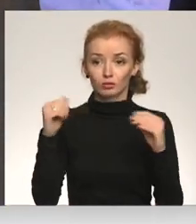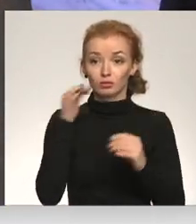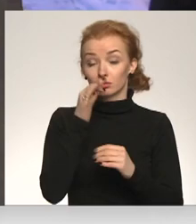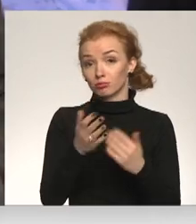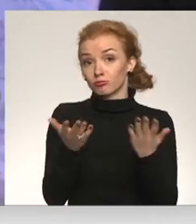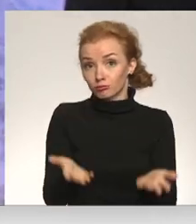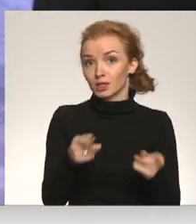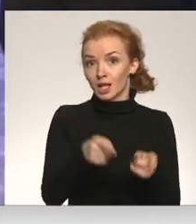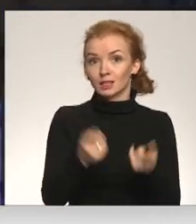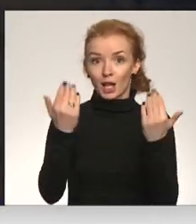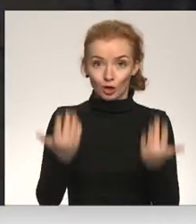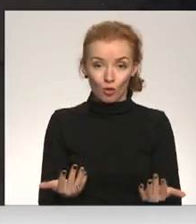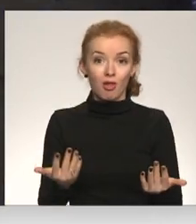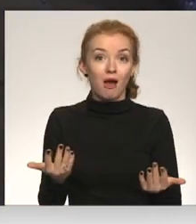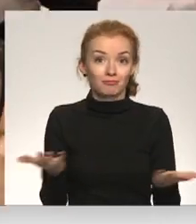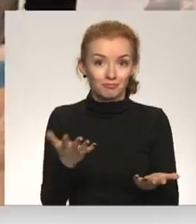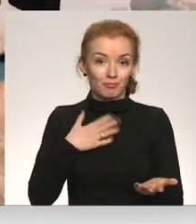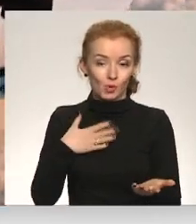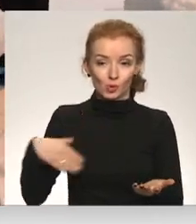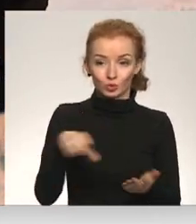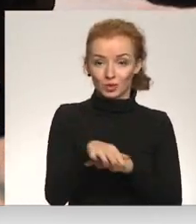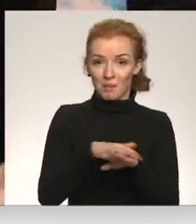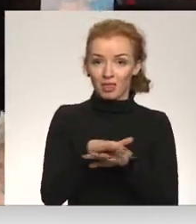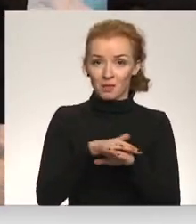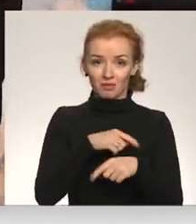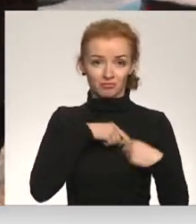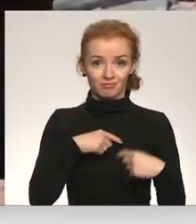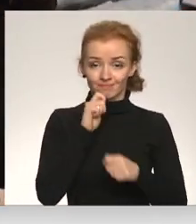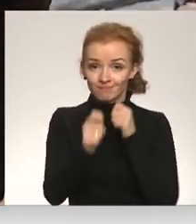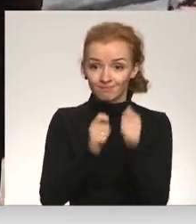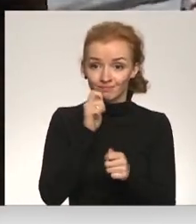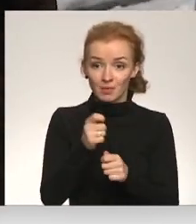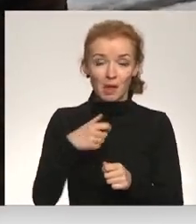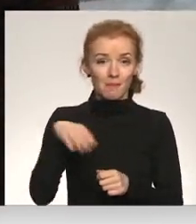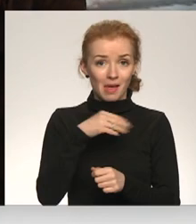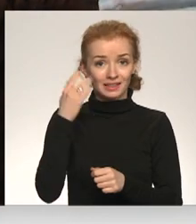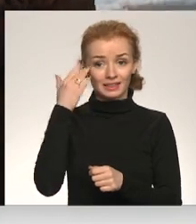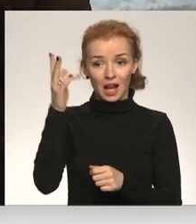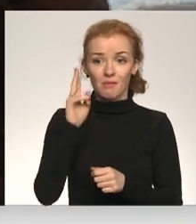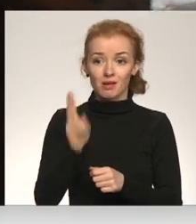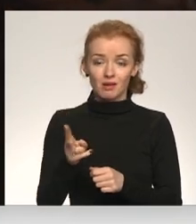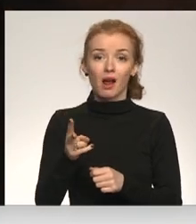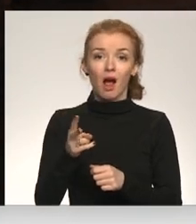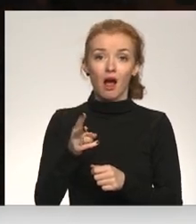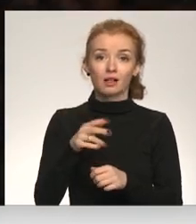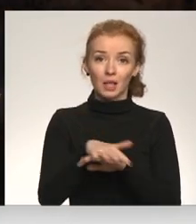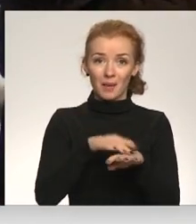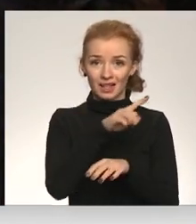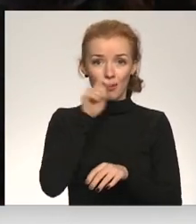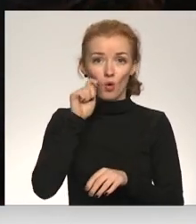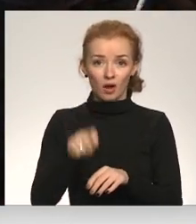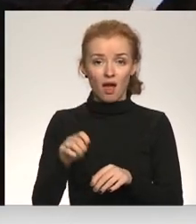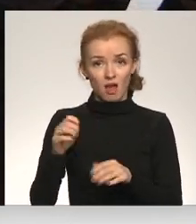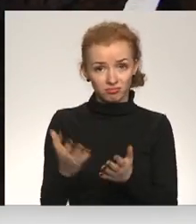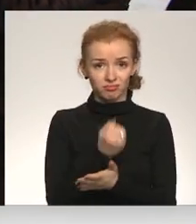sabiedrības lielas daļas atsaucība. Ja mēs teicam, ka Ukraina izdzīvos kā demokrātiski valsts cilgtermiņā, ka tā ir jāsniec palīdzību jau